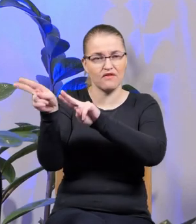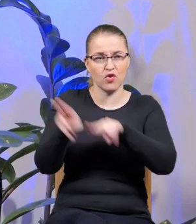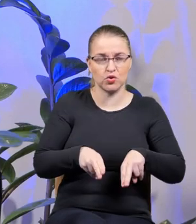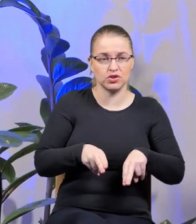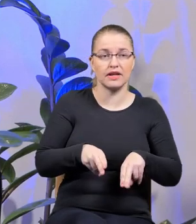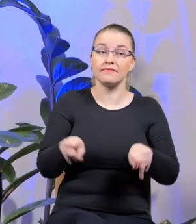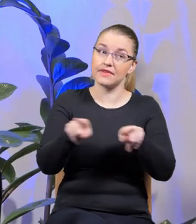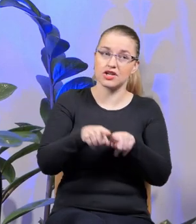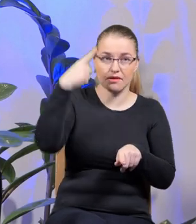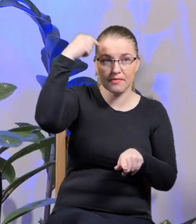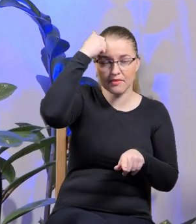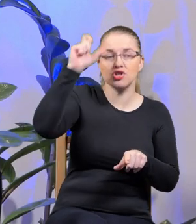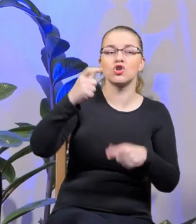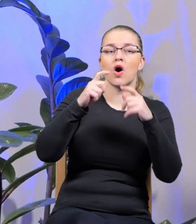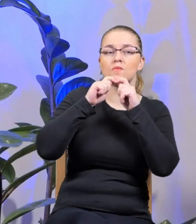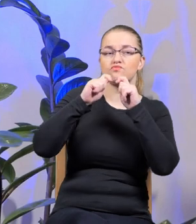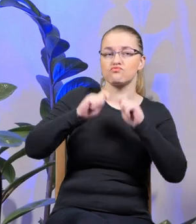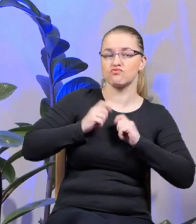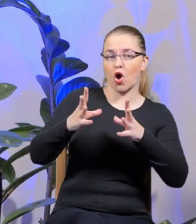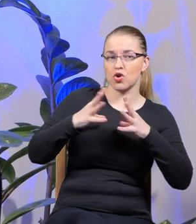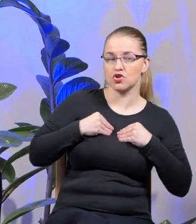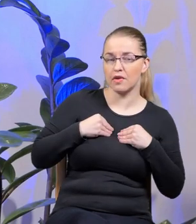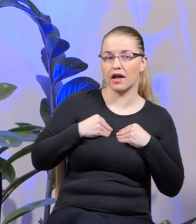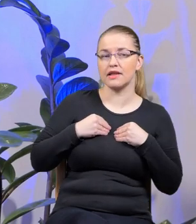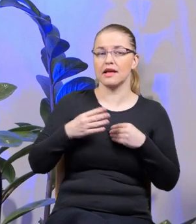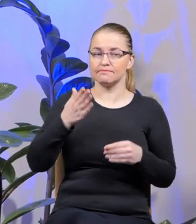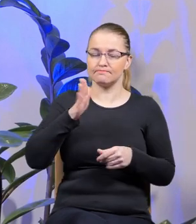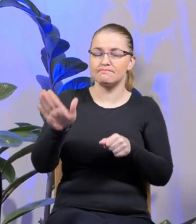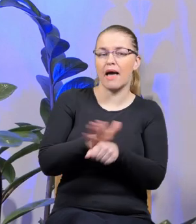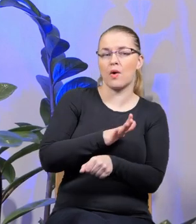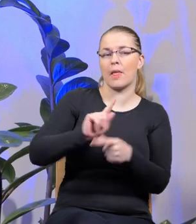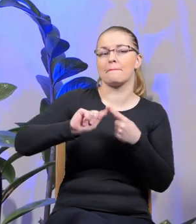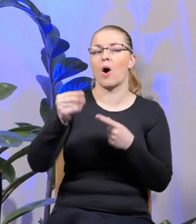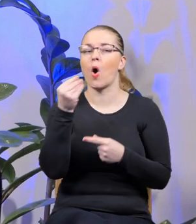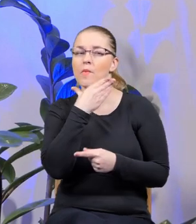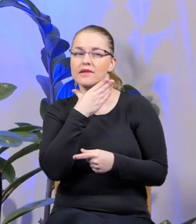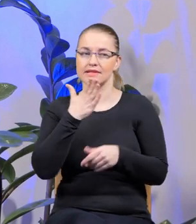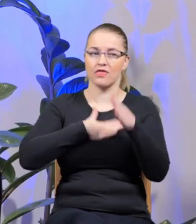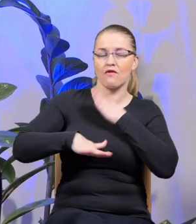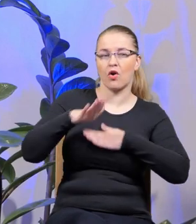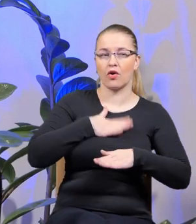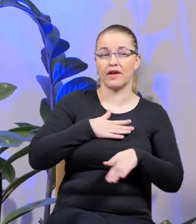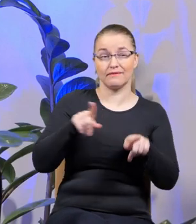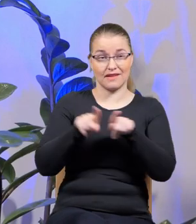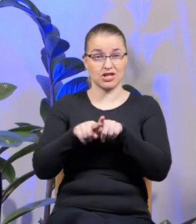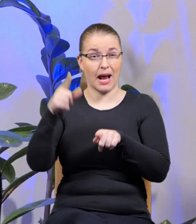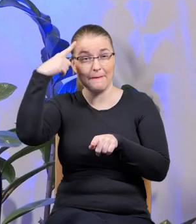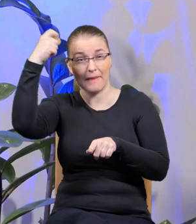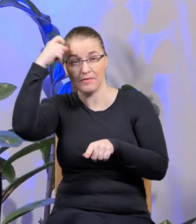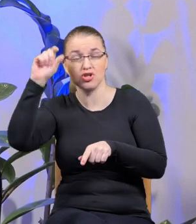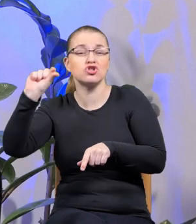Jest też pamięć o tym, co otrzymane, syta, poobiednia, zadowolona. I jest pamięć o tym, co się nie